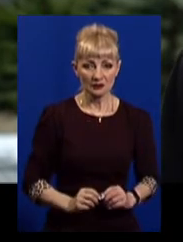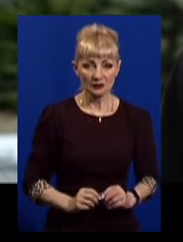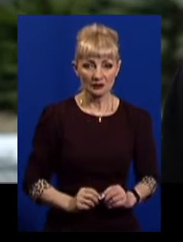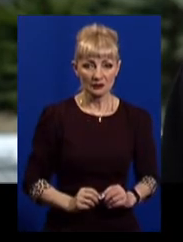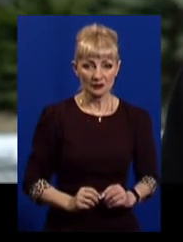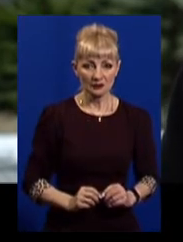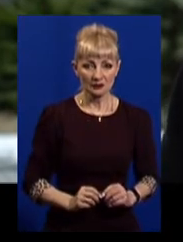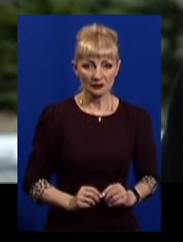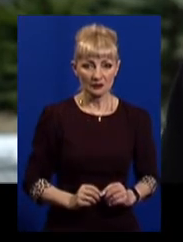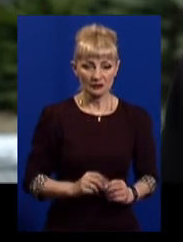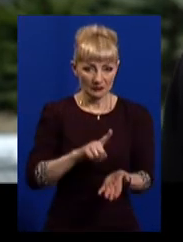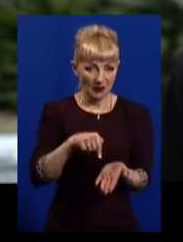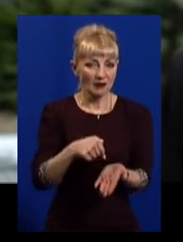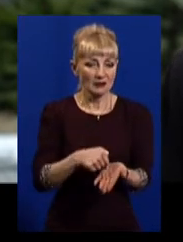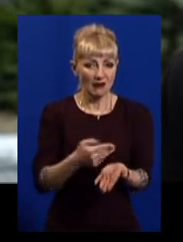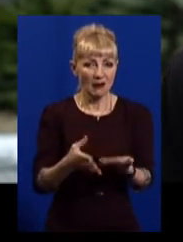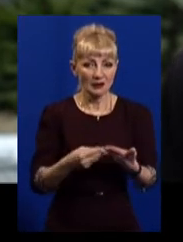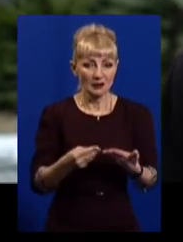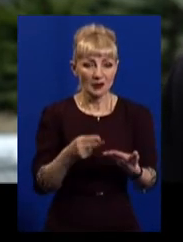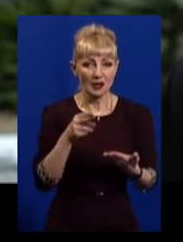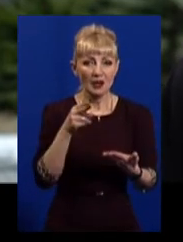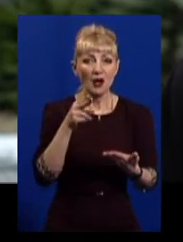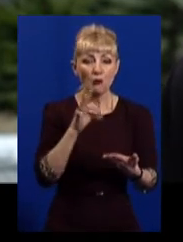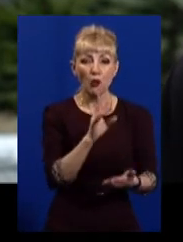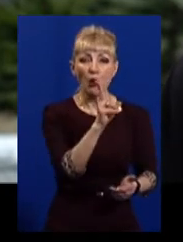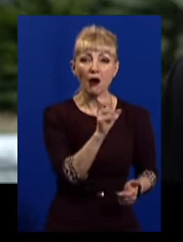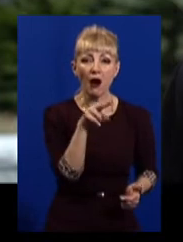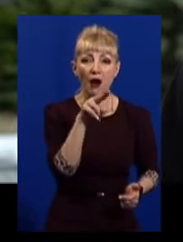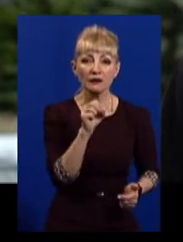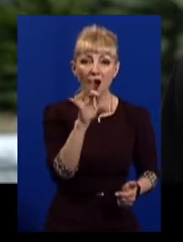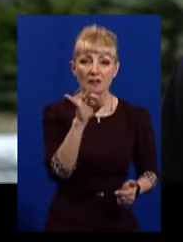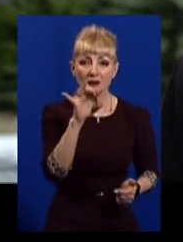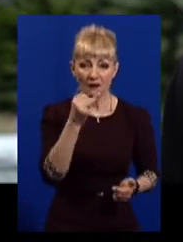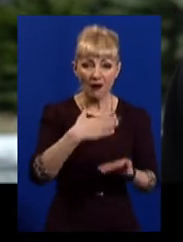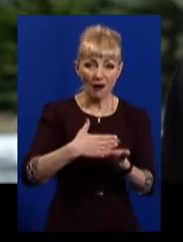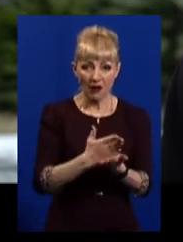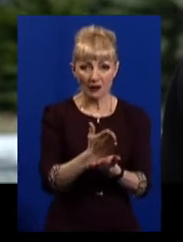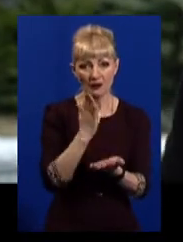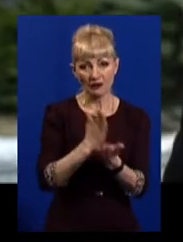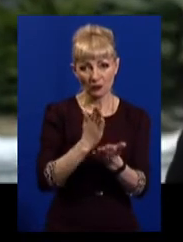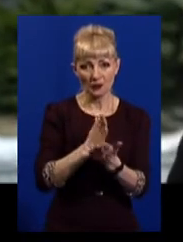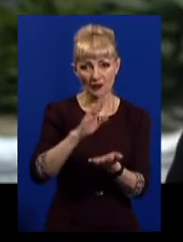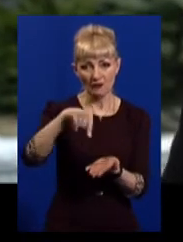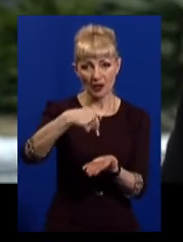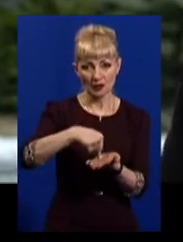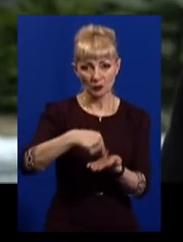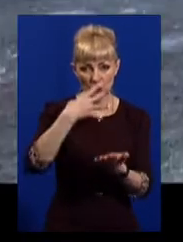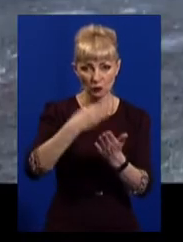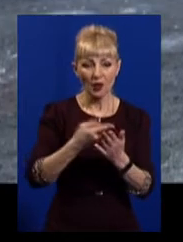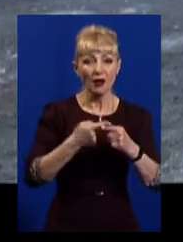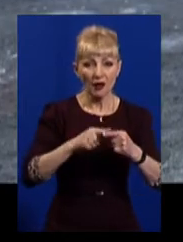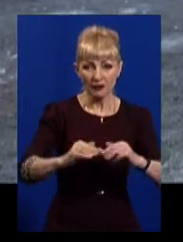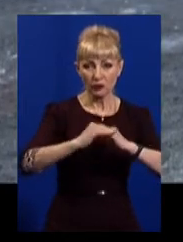Міська. За публічною кадастровою карткою вона знаходиться в комунальній власності. Це фактично пустира.